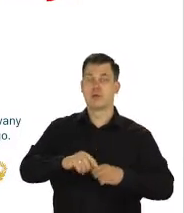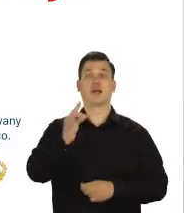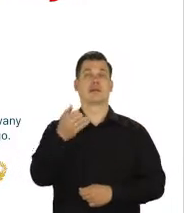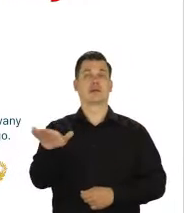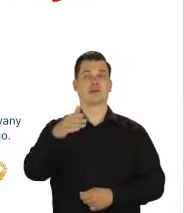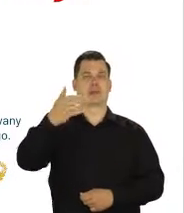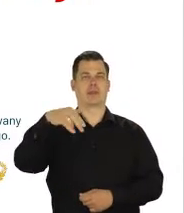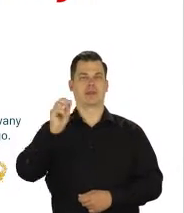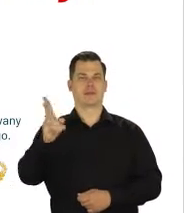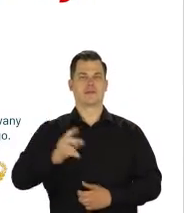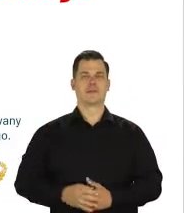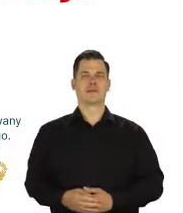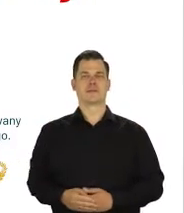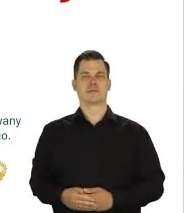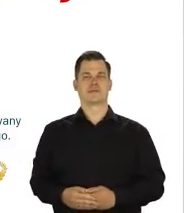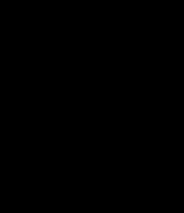zadzwoń do tej osoby. Tadeusz Mytnik